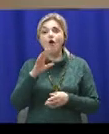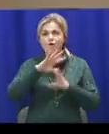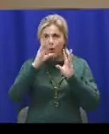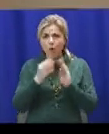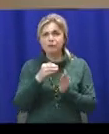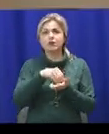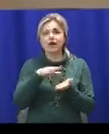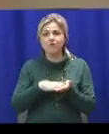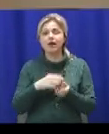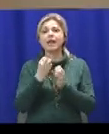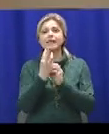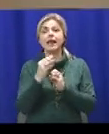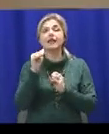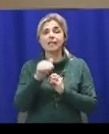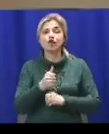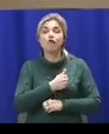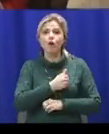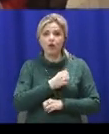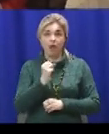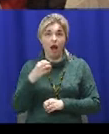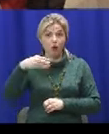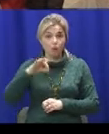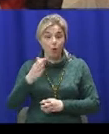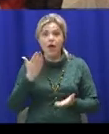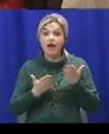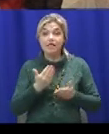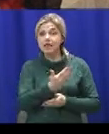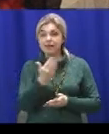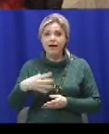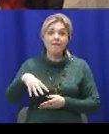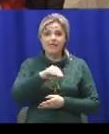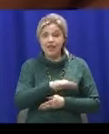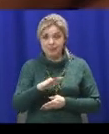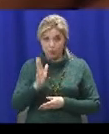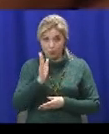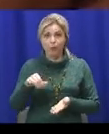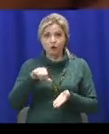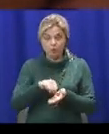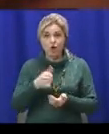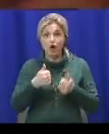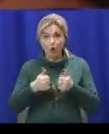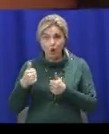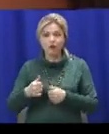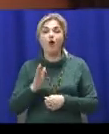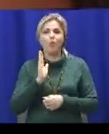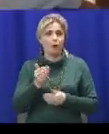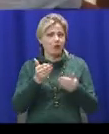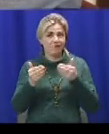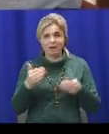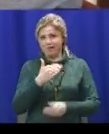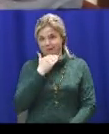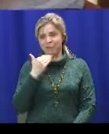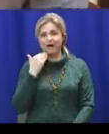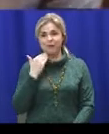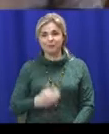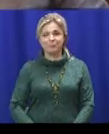13 тисяч воїнів АТО. І якщо всі їх діти братимуть участь у конкурсі, роботи у жирі буде чимало. Наталя